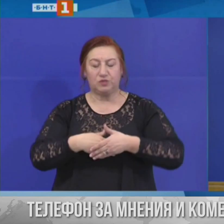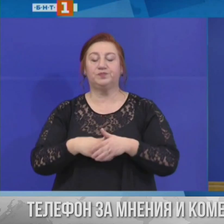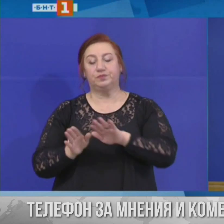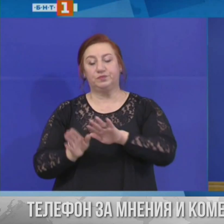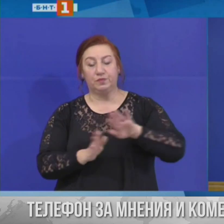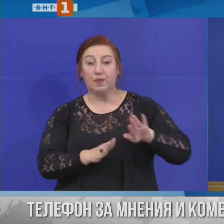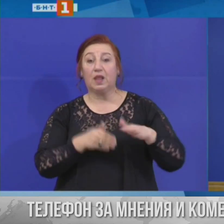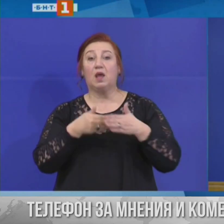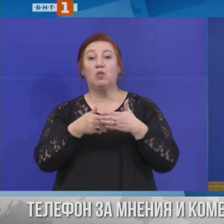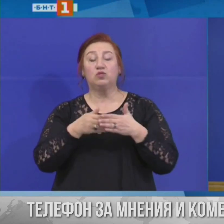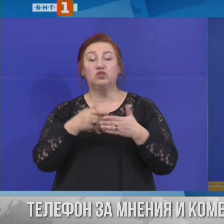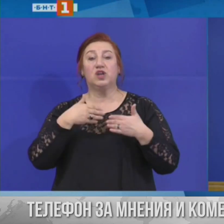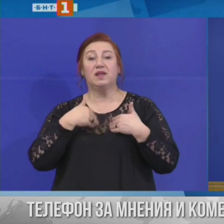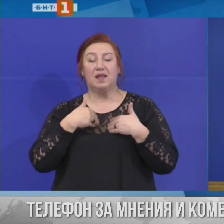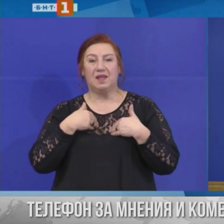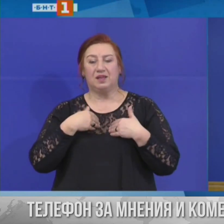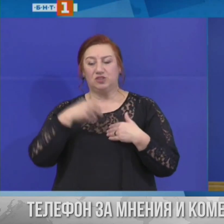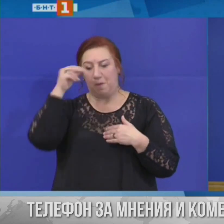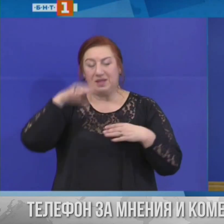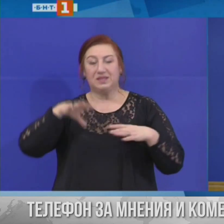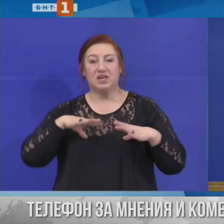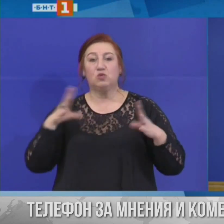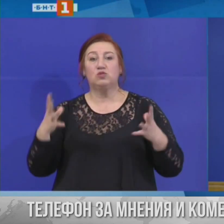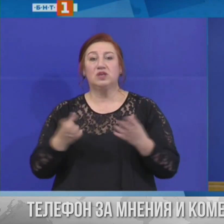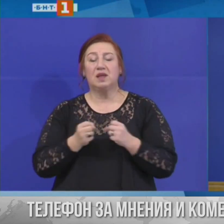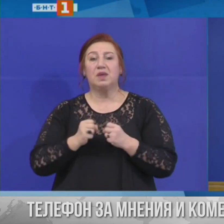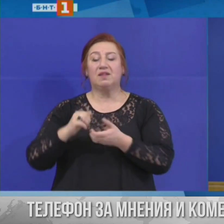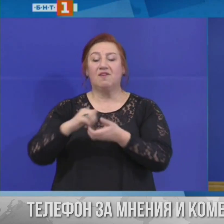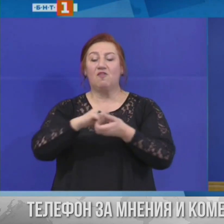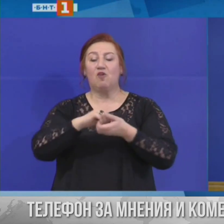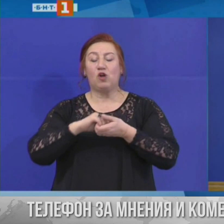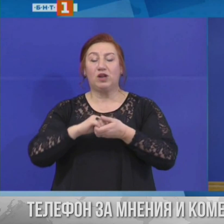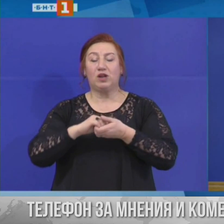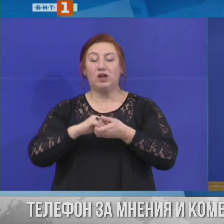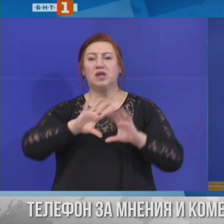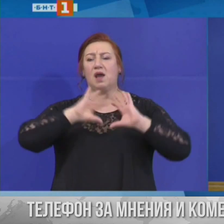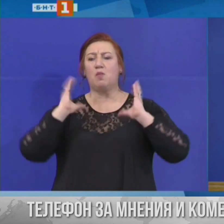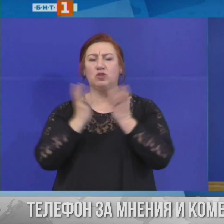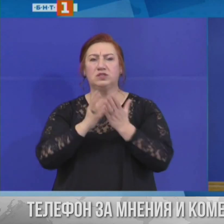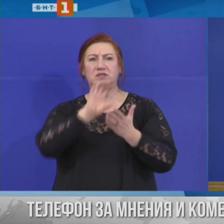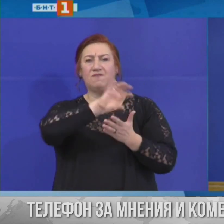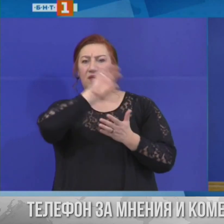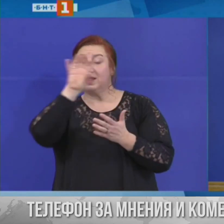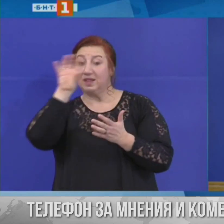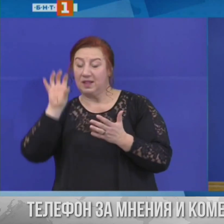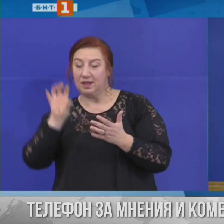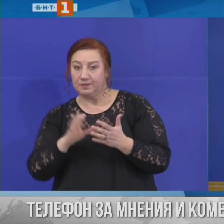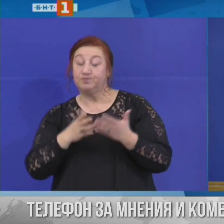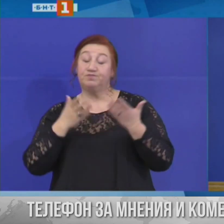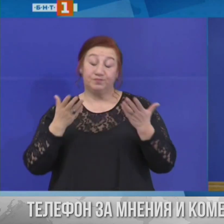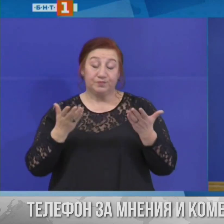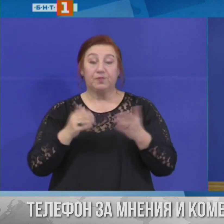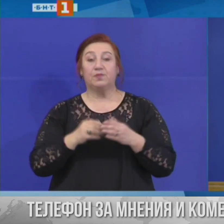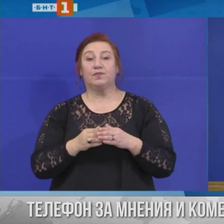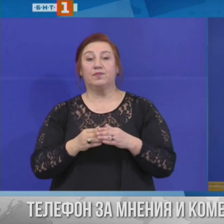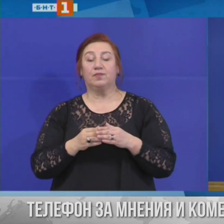се намират на организирани екскурзии на всяката по света, въпреки до предупреждението, че не е най-добрато време да се пътува.